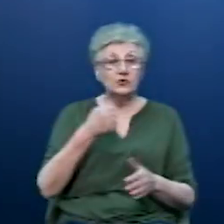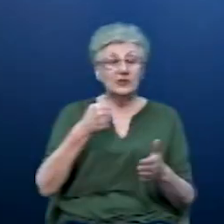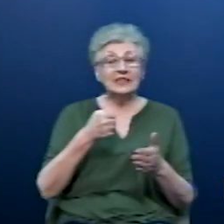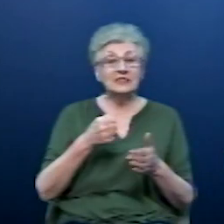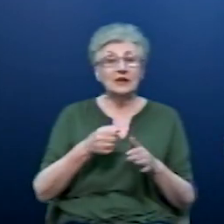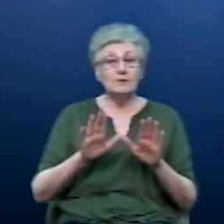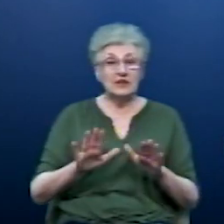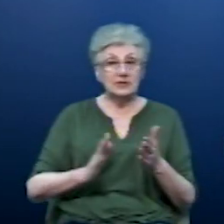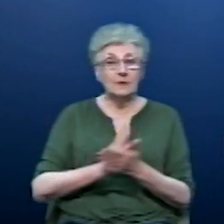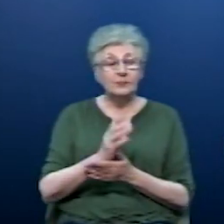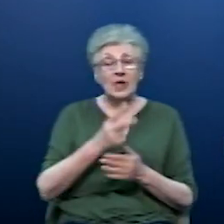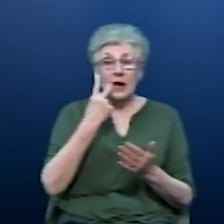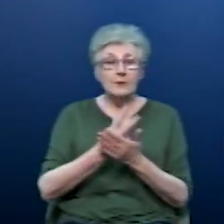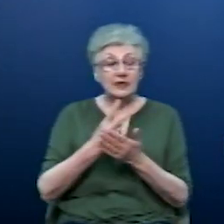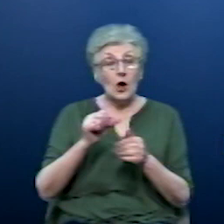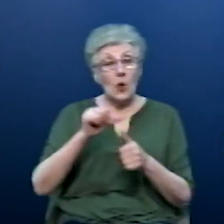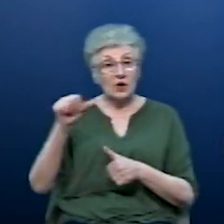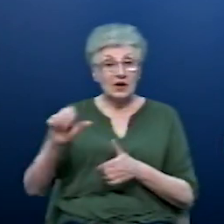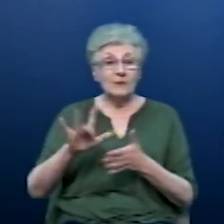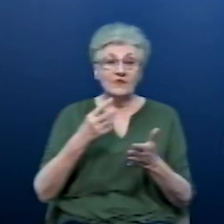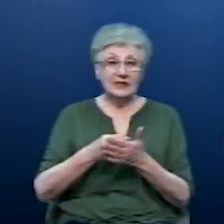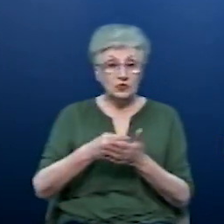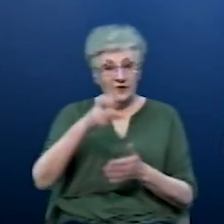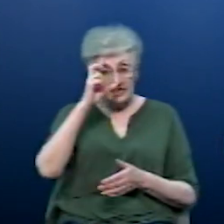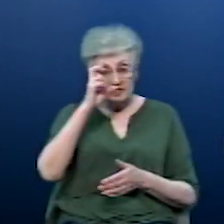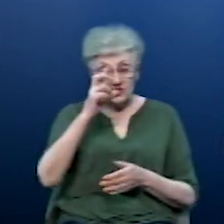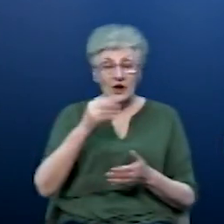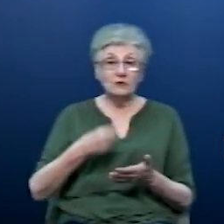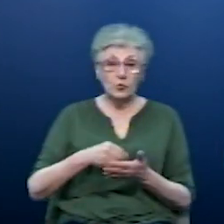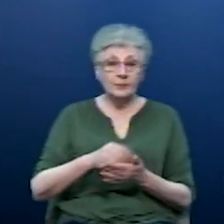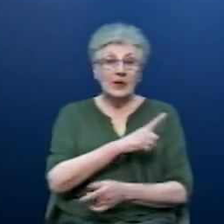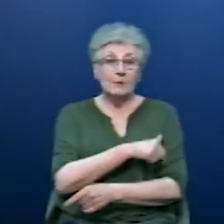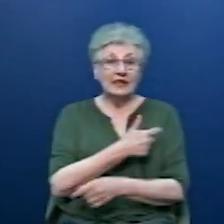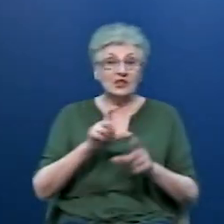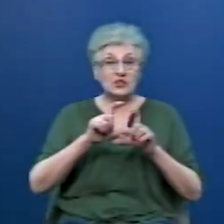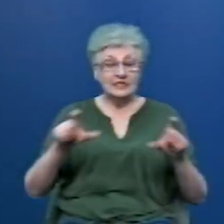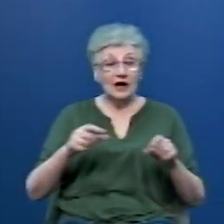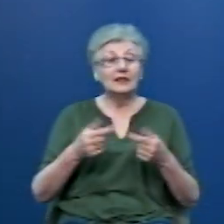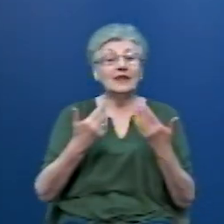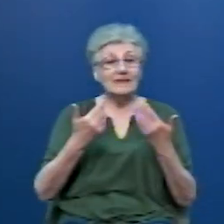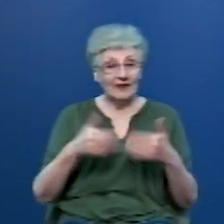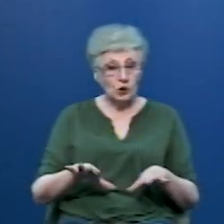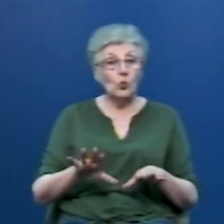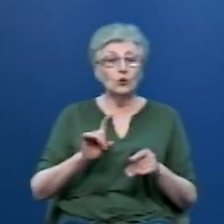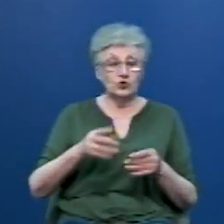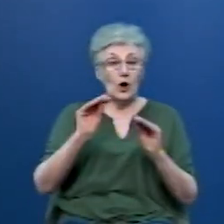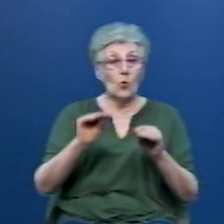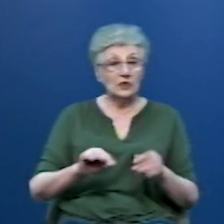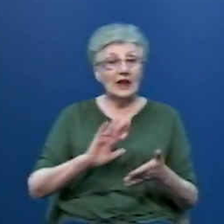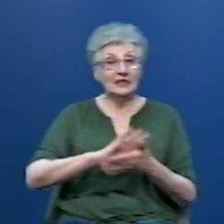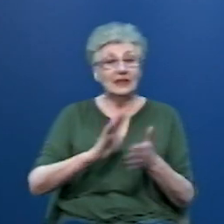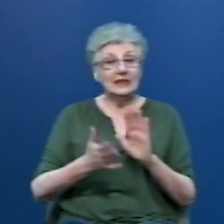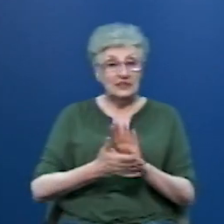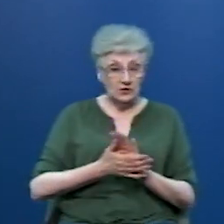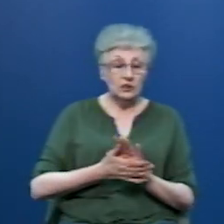них передбачено окреме фінансування з державного бюджету. Медичні заклади, з якими вже укладені контракти, в тому числі близько